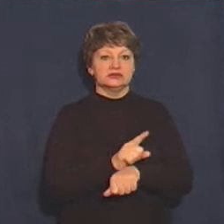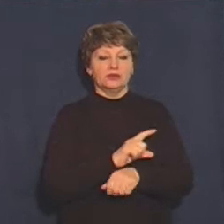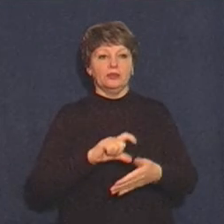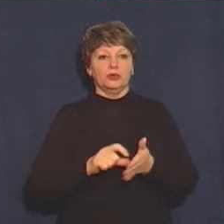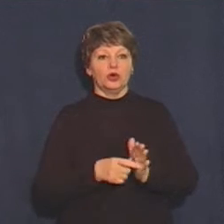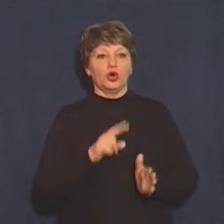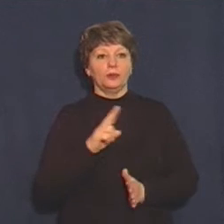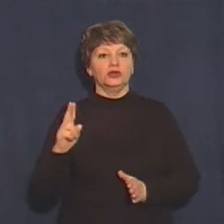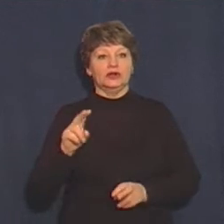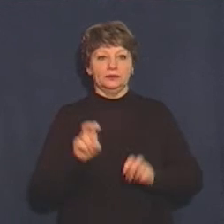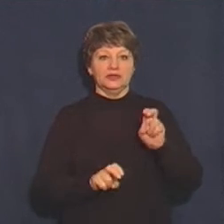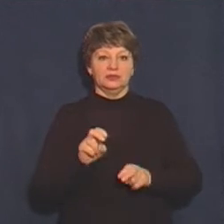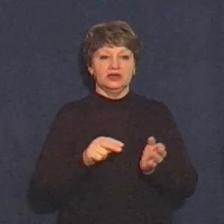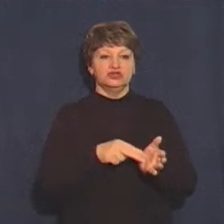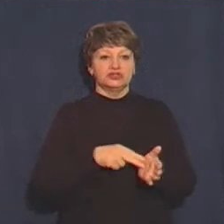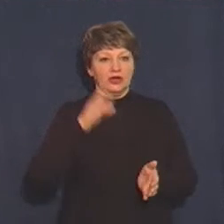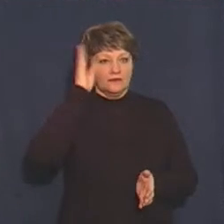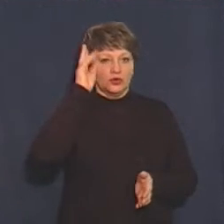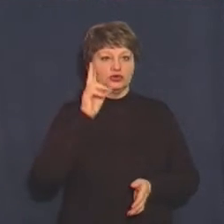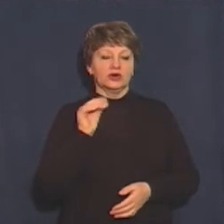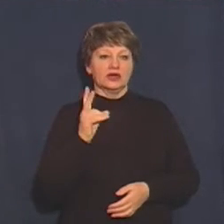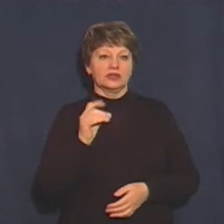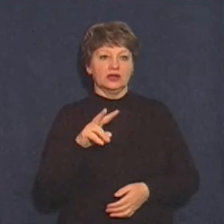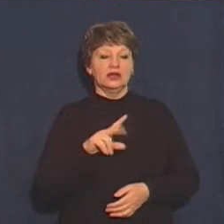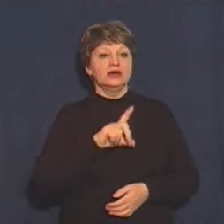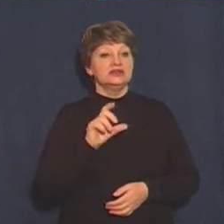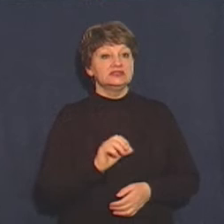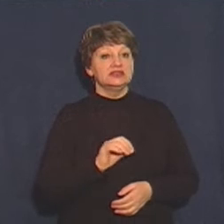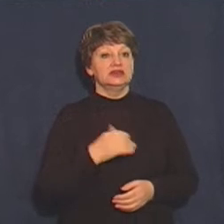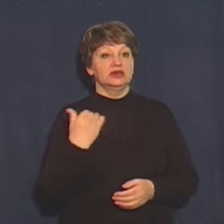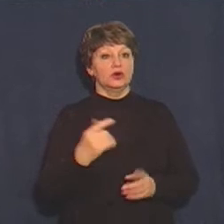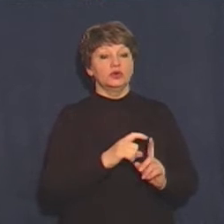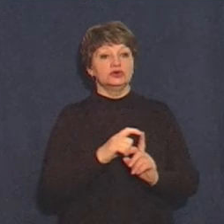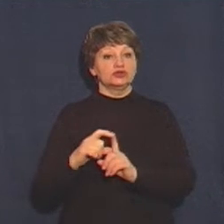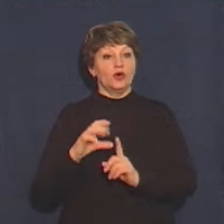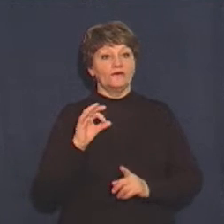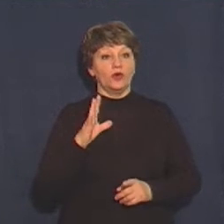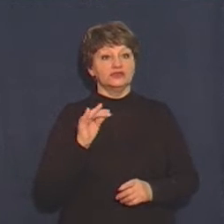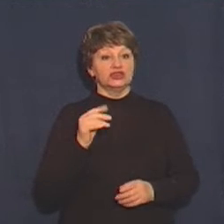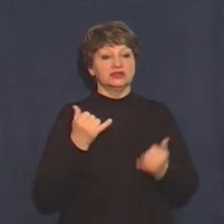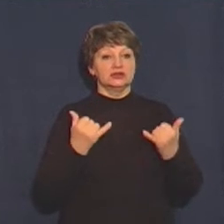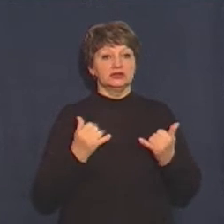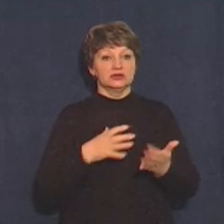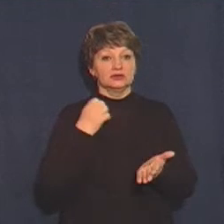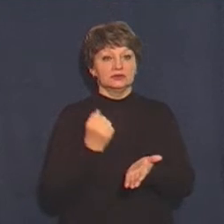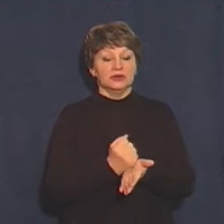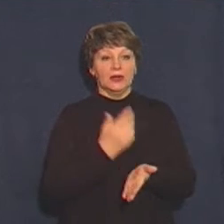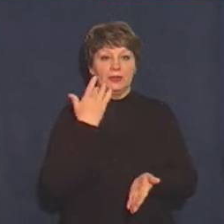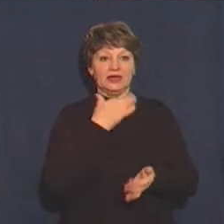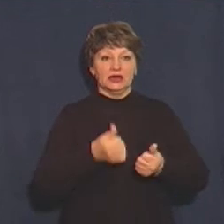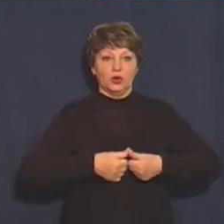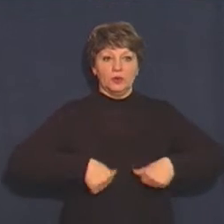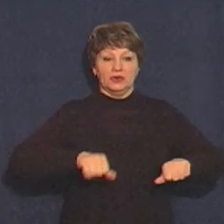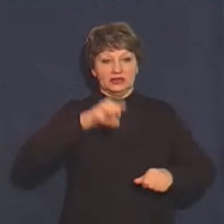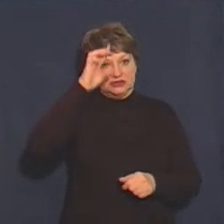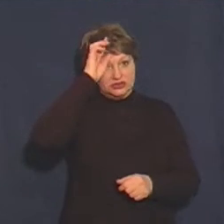комунального підприємства Черкаса «Водоканал». Зі слів його директора Свія Вчаренка, нині тариф затверджений Національною комісією з державного